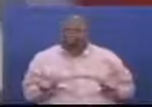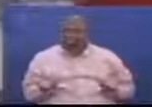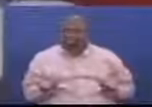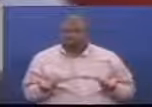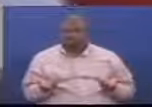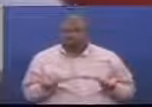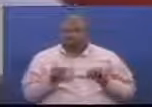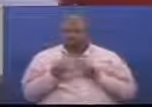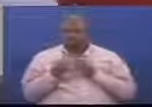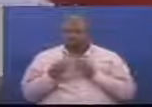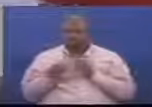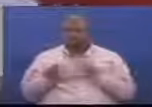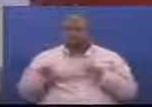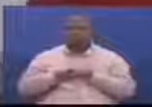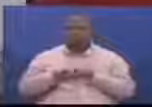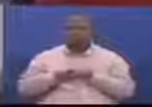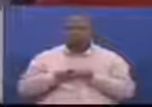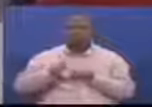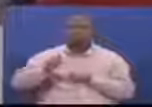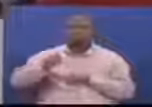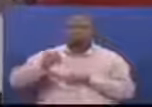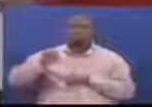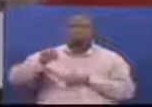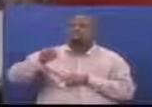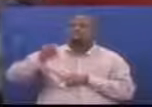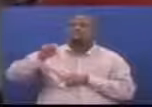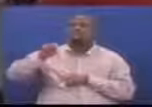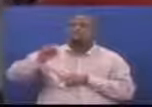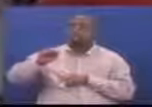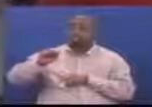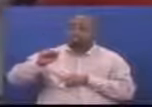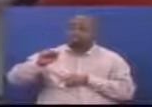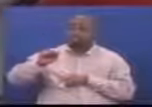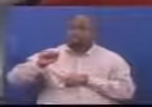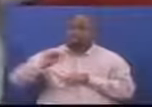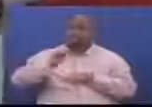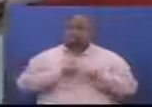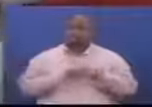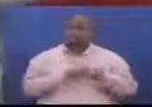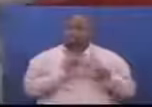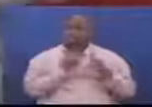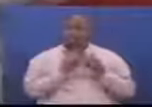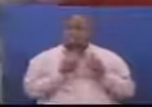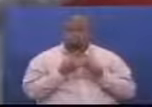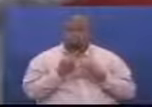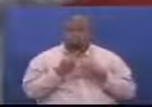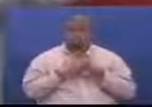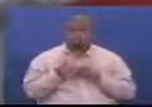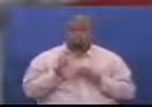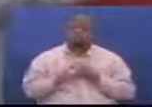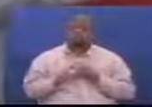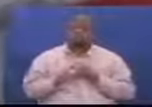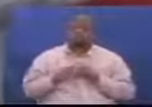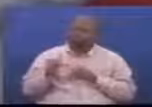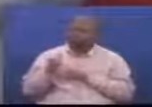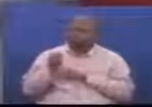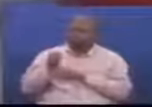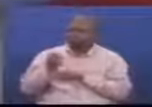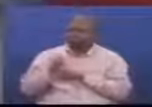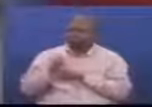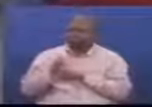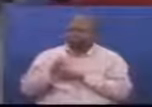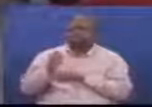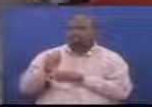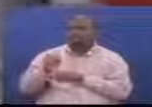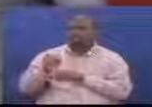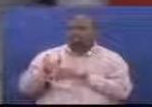Alisema Ndugu Abdurrahman kinana mwenyekiti Wakati anaungea katika function ya kigoda Pale universe